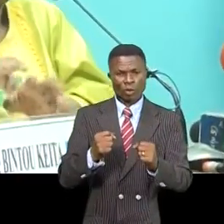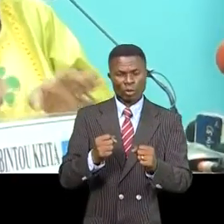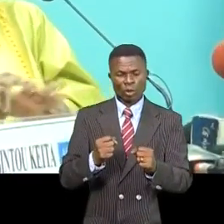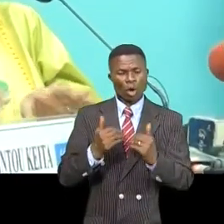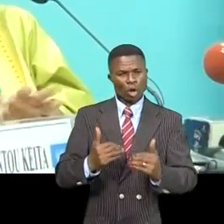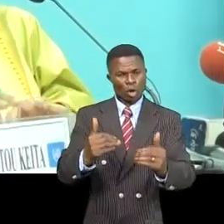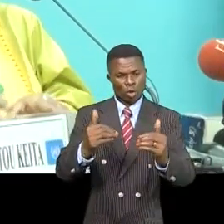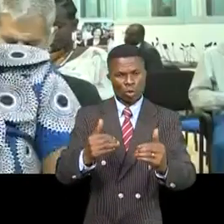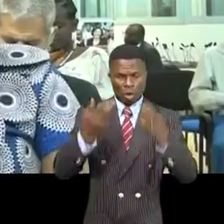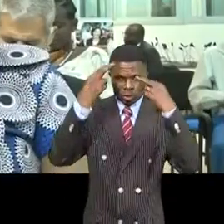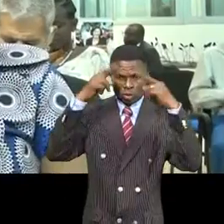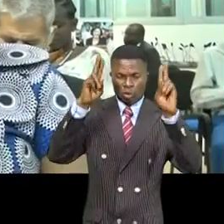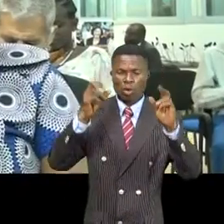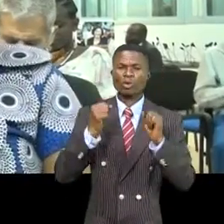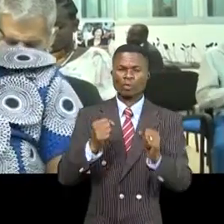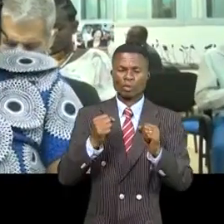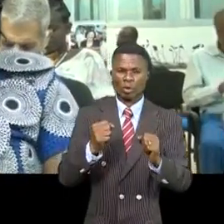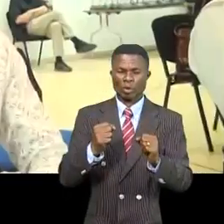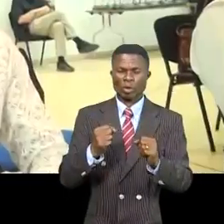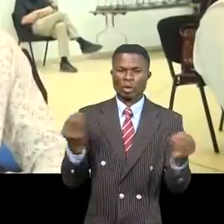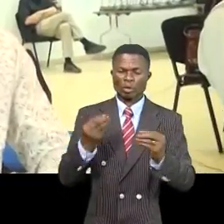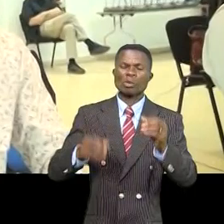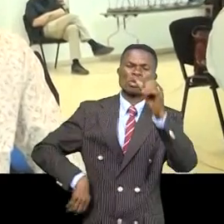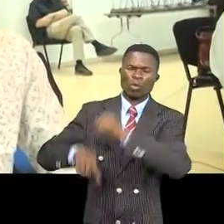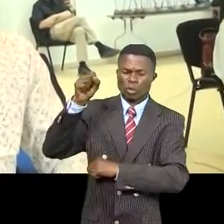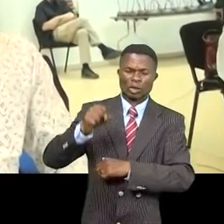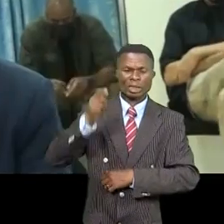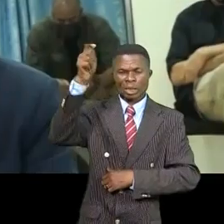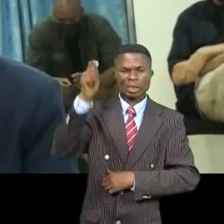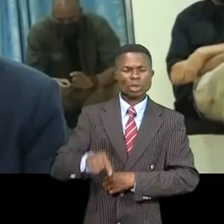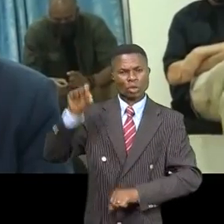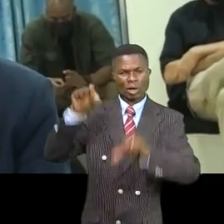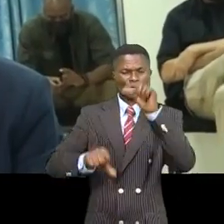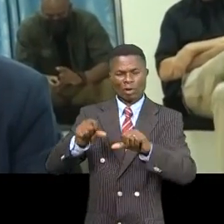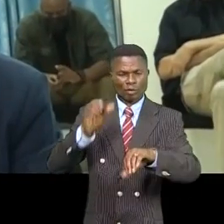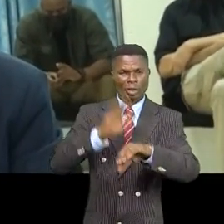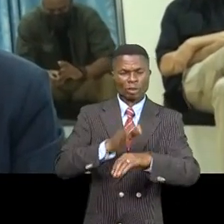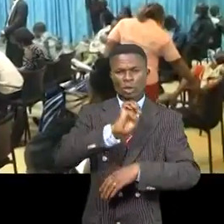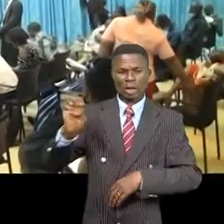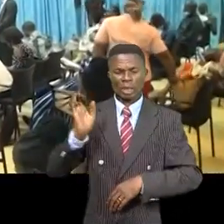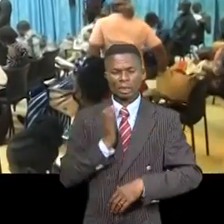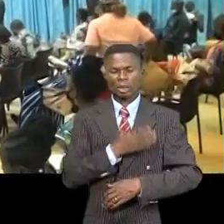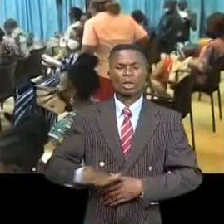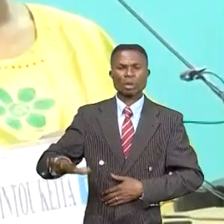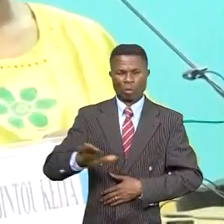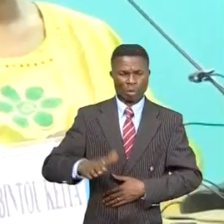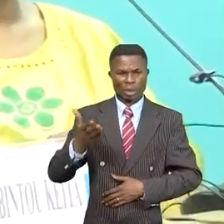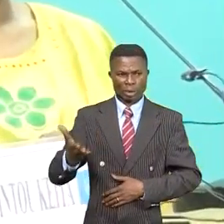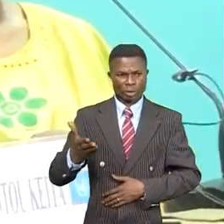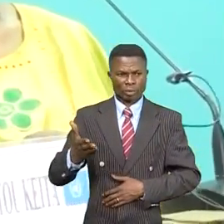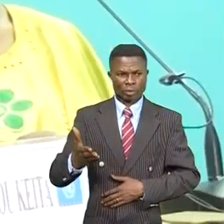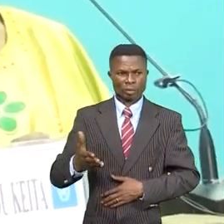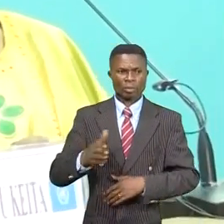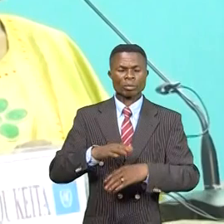finir avec ces violences à répétition qui ont longtemps engueillé la partie est de la République démocratique du Congo. Je ne pas